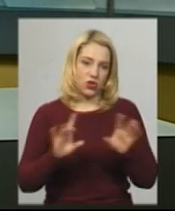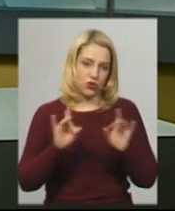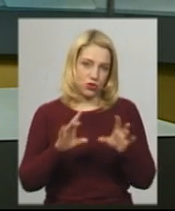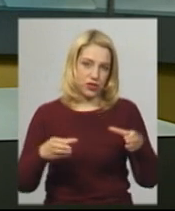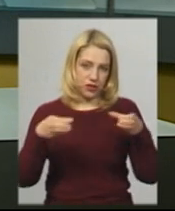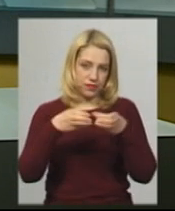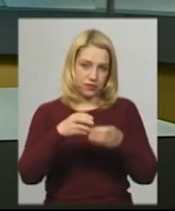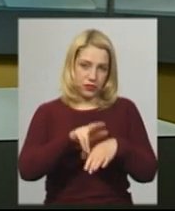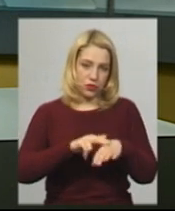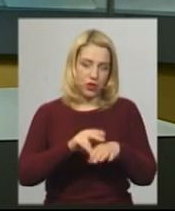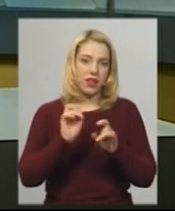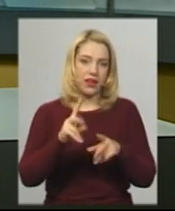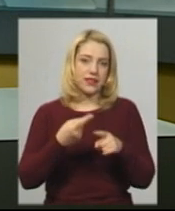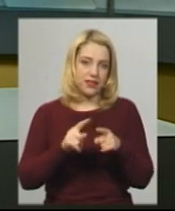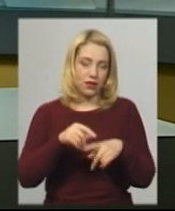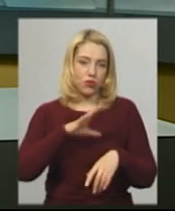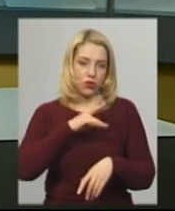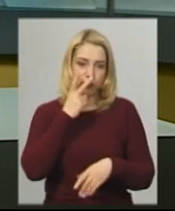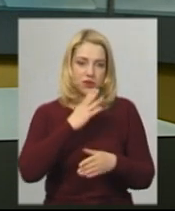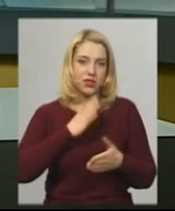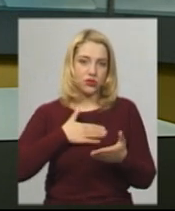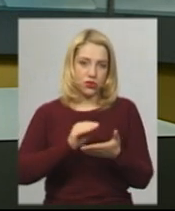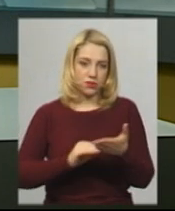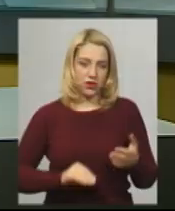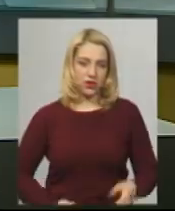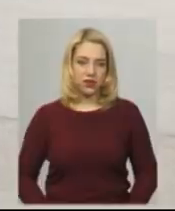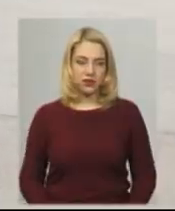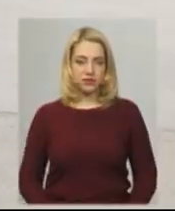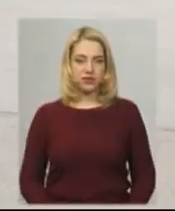Валерій Ковбич. Як це відбувається, бачила Світлана Порубок.